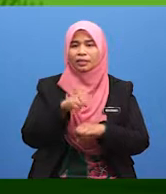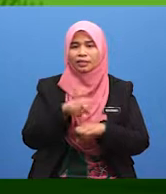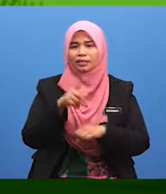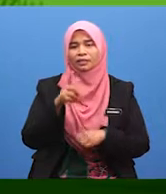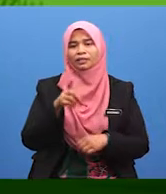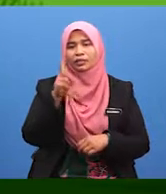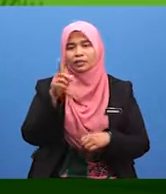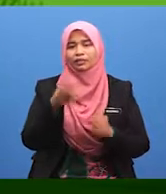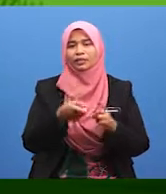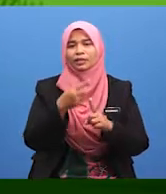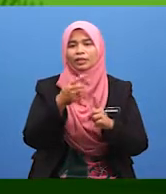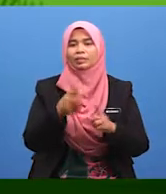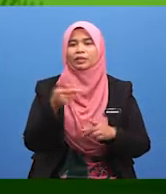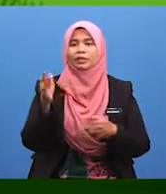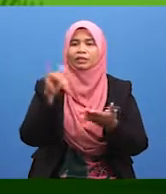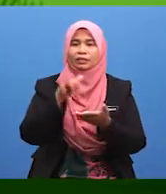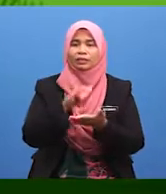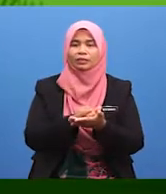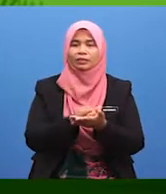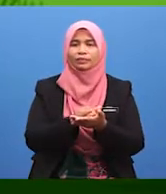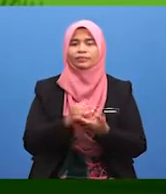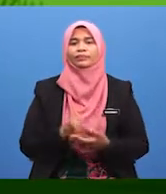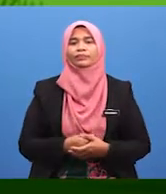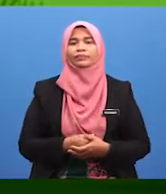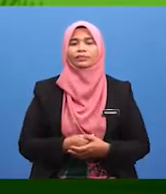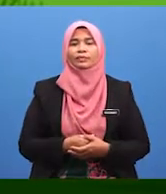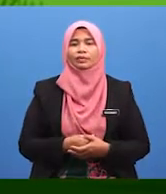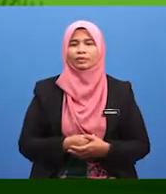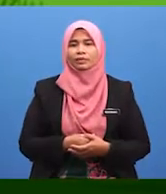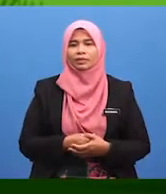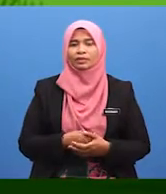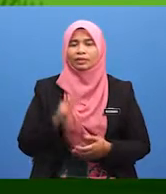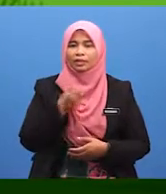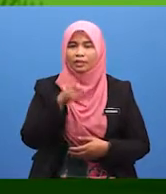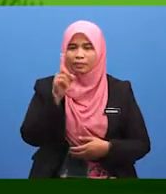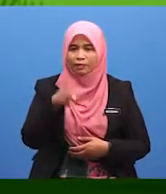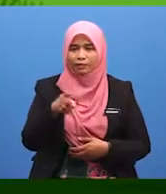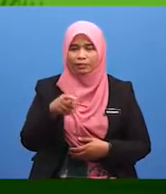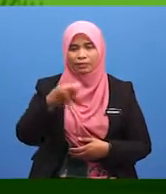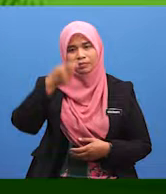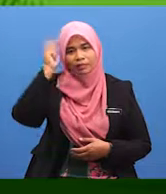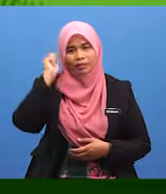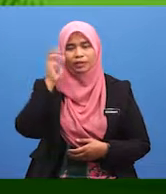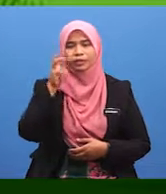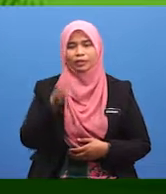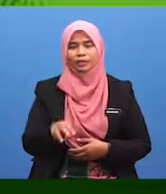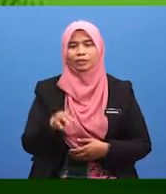satu daripada perkara tersebut atau perkara di atas, kita perlu